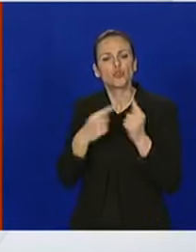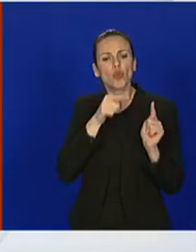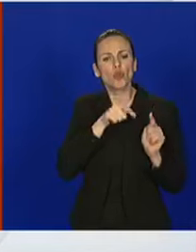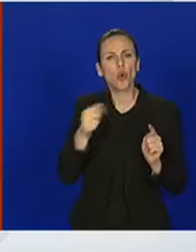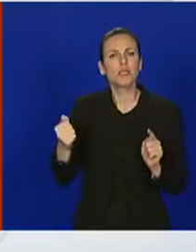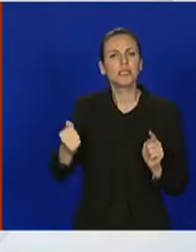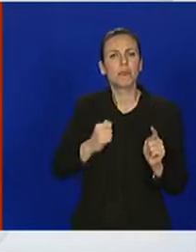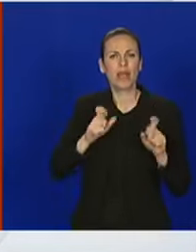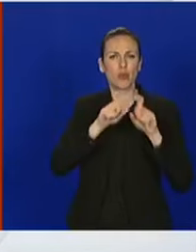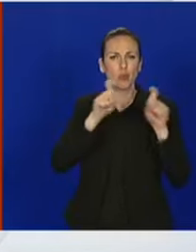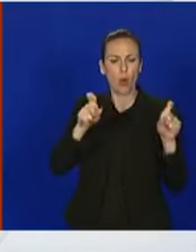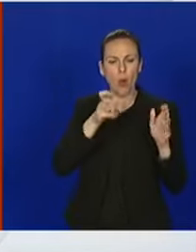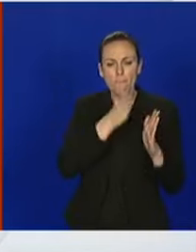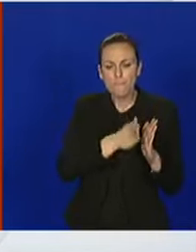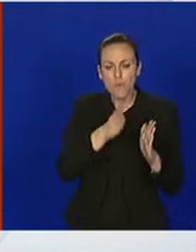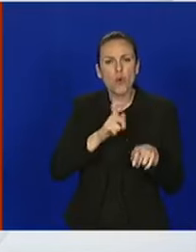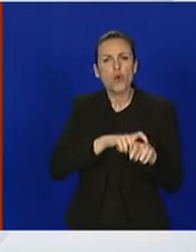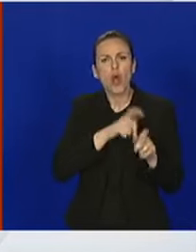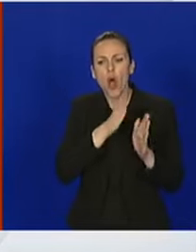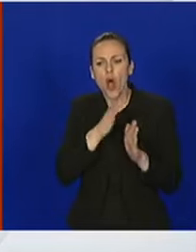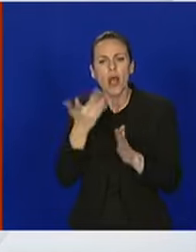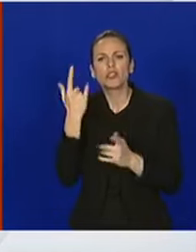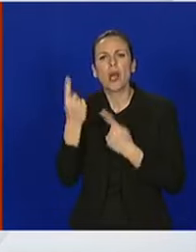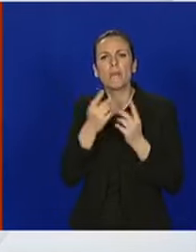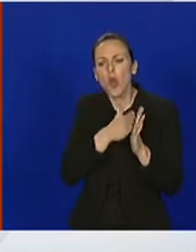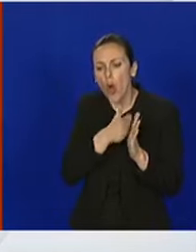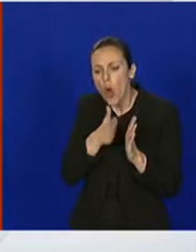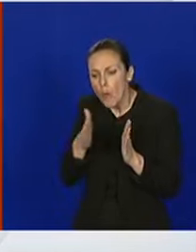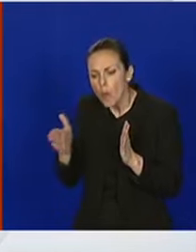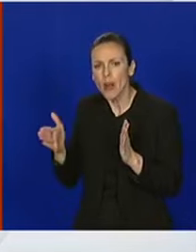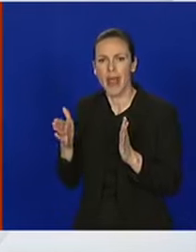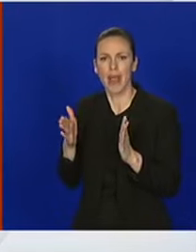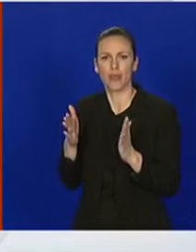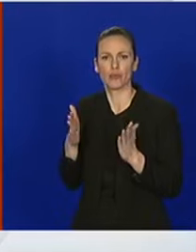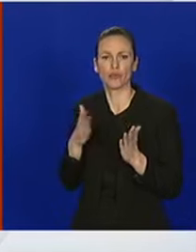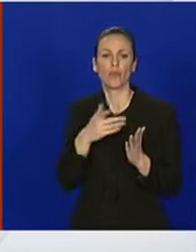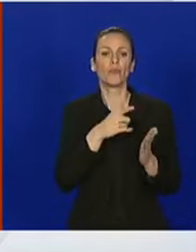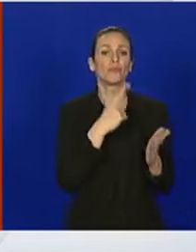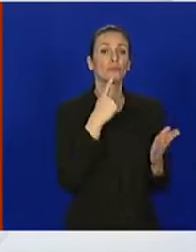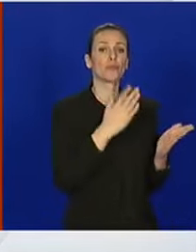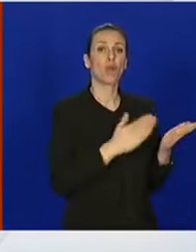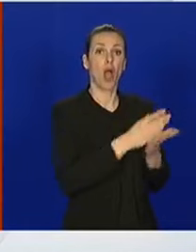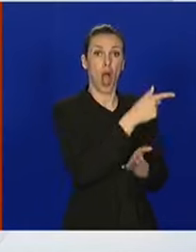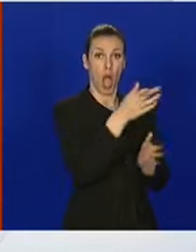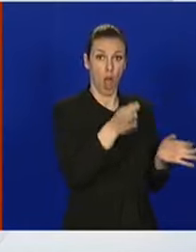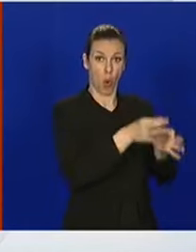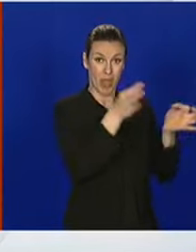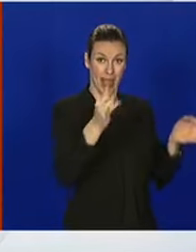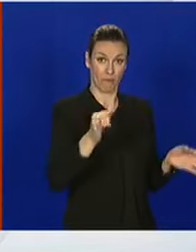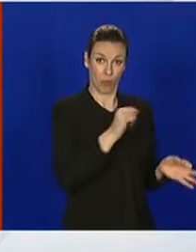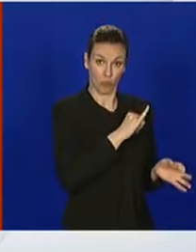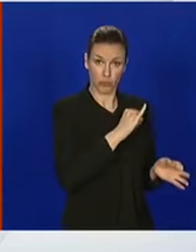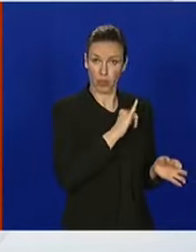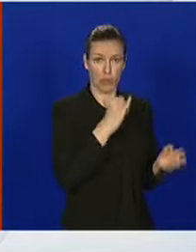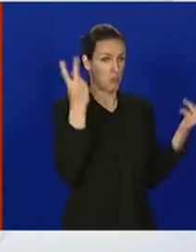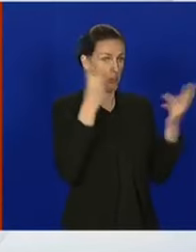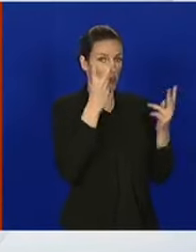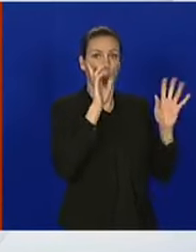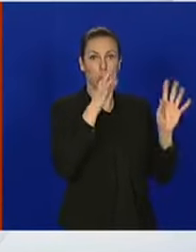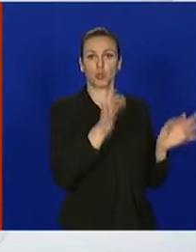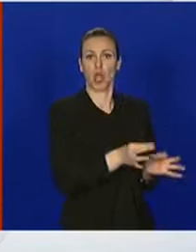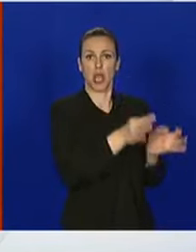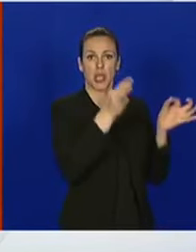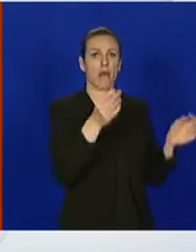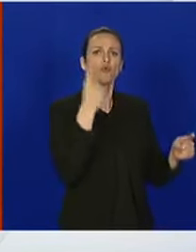i kako se tijeg događanja zbivalo. Pa ukoliko javnost to zanima, nema prepreke da to ne dobije